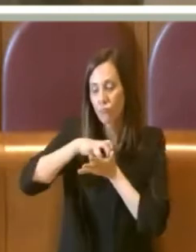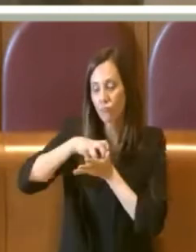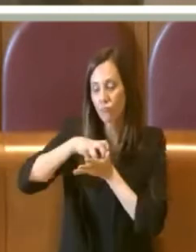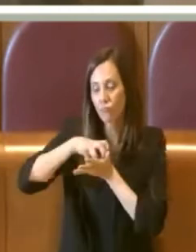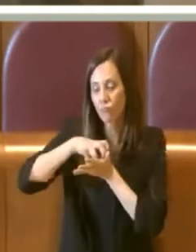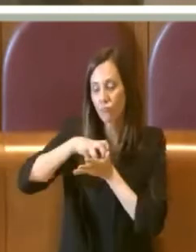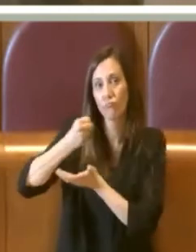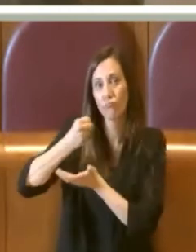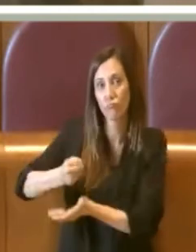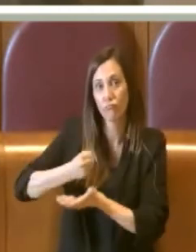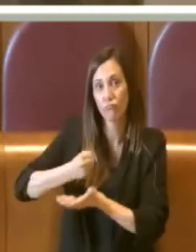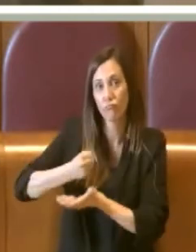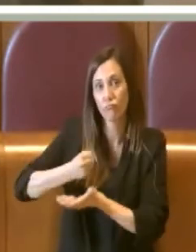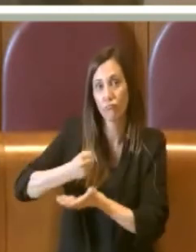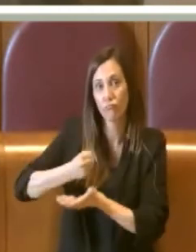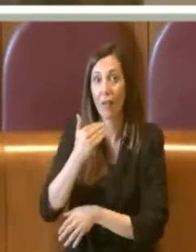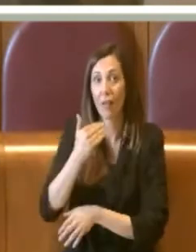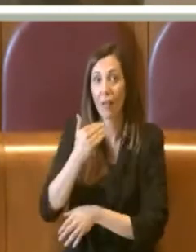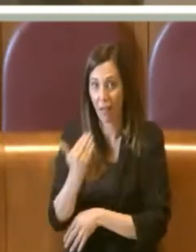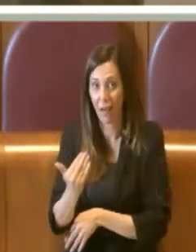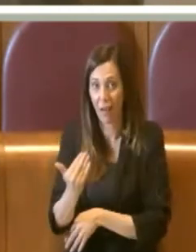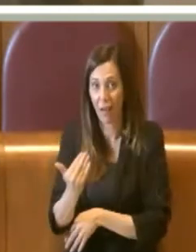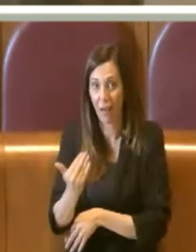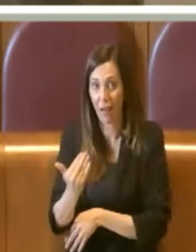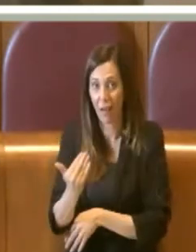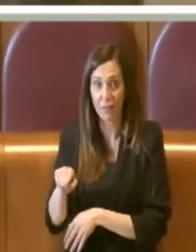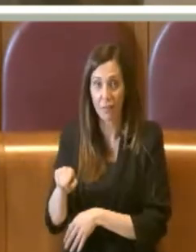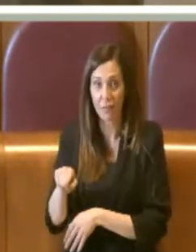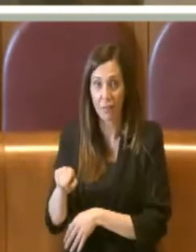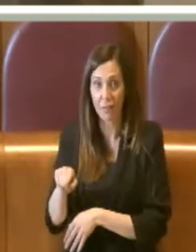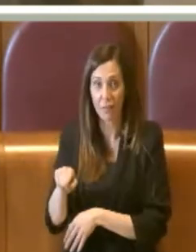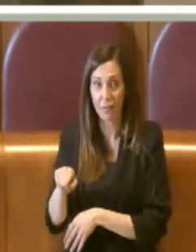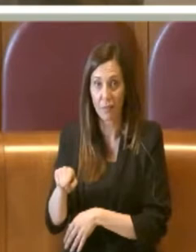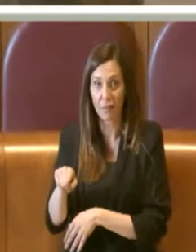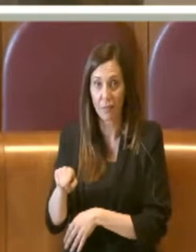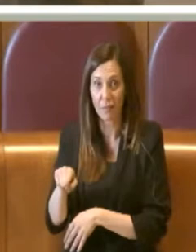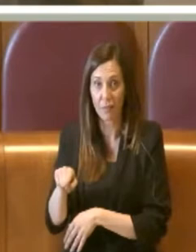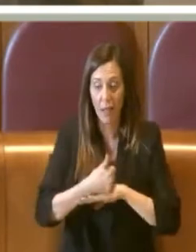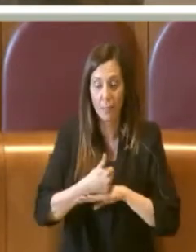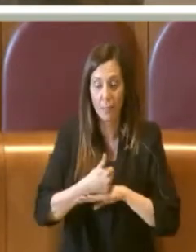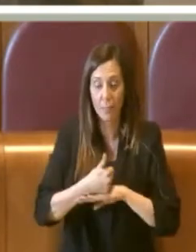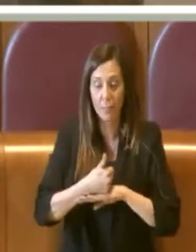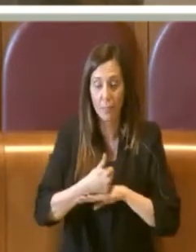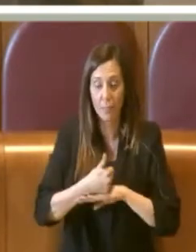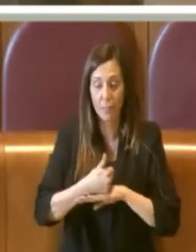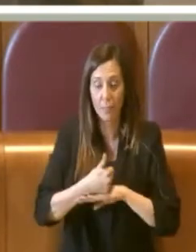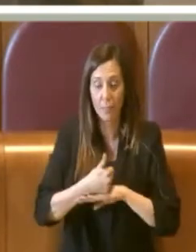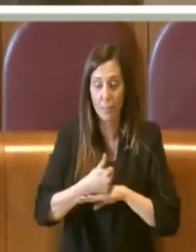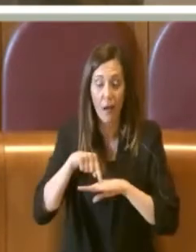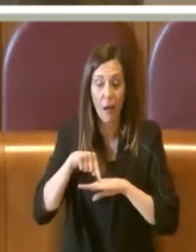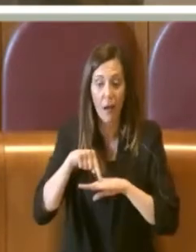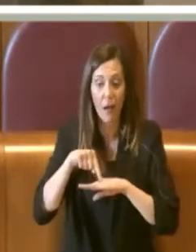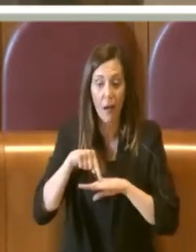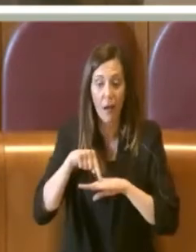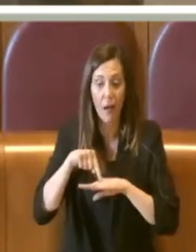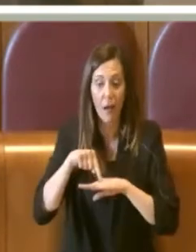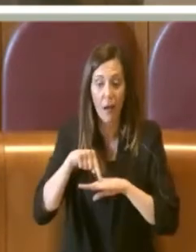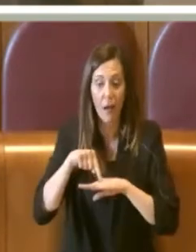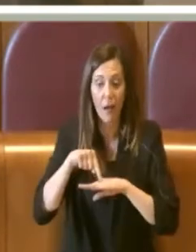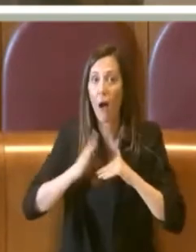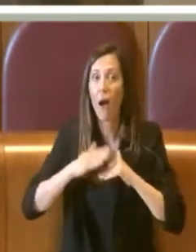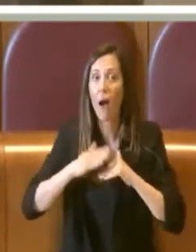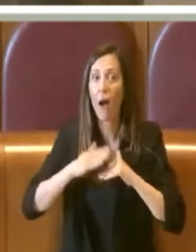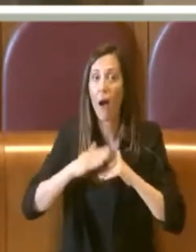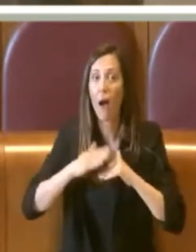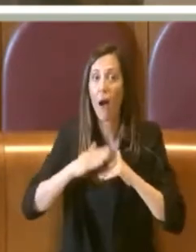quali poi Roma Capitale ha acquistato questi mezzi che adesso ci